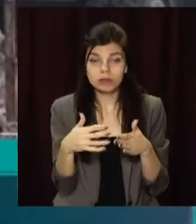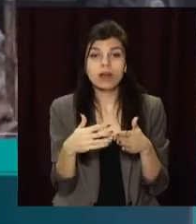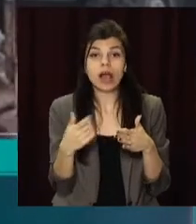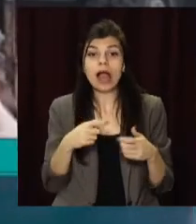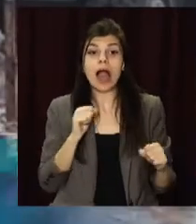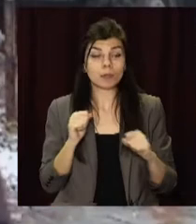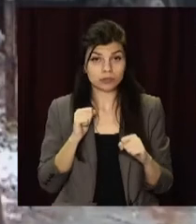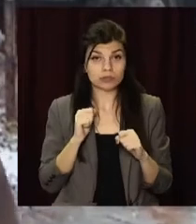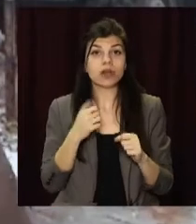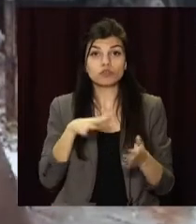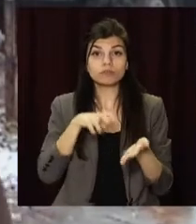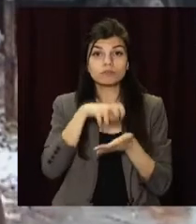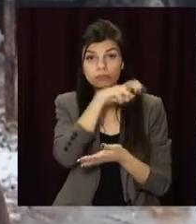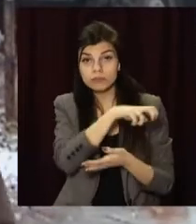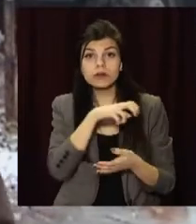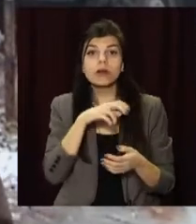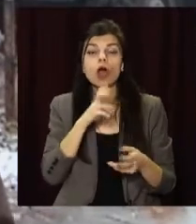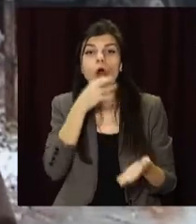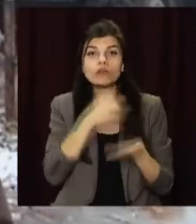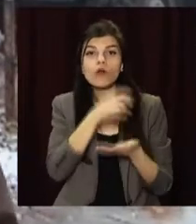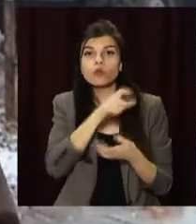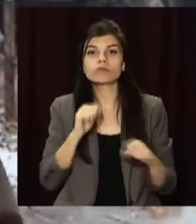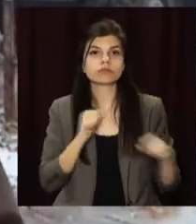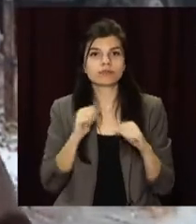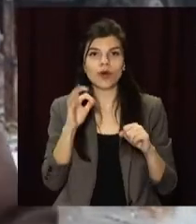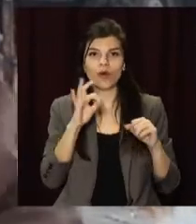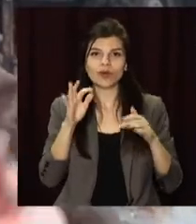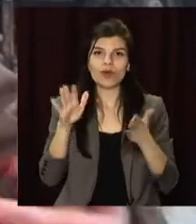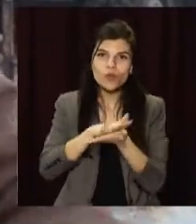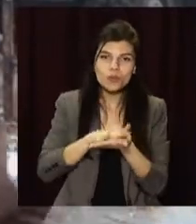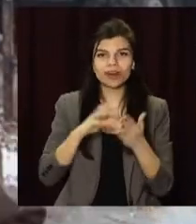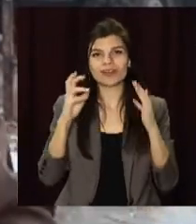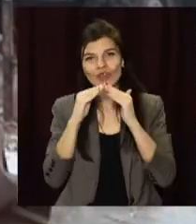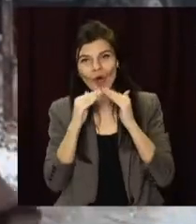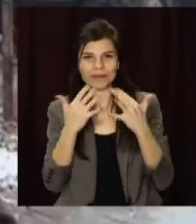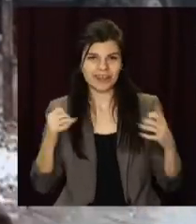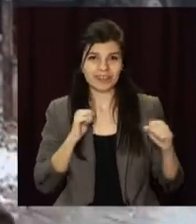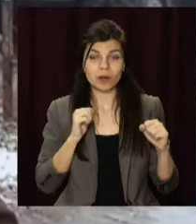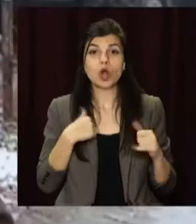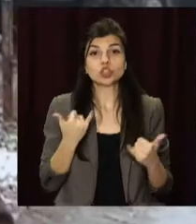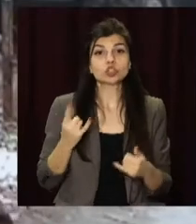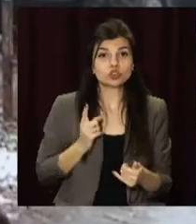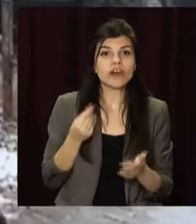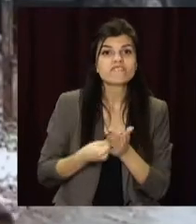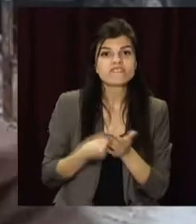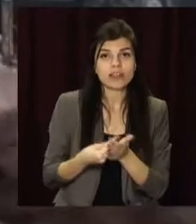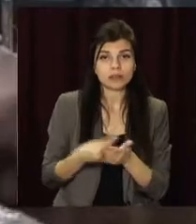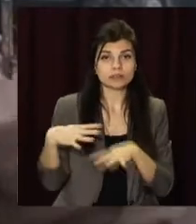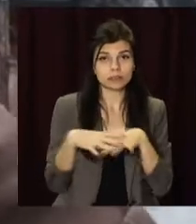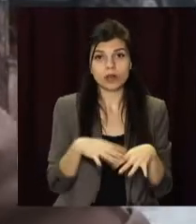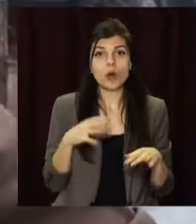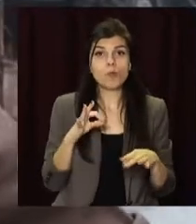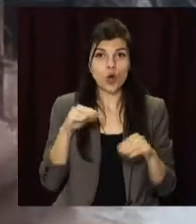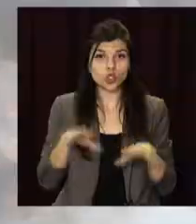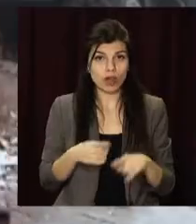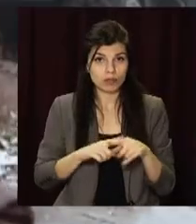відповідно, адміністрації направили письма в департамент благоустройства. Зараз ми чекаємо фінансування по рішенню